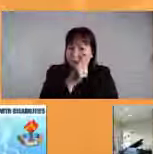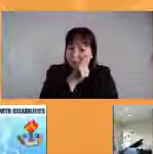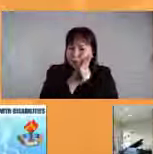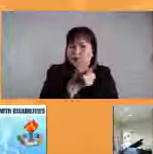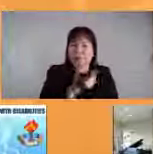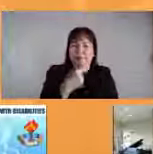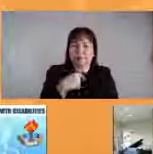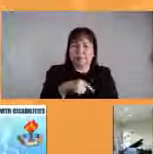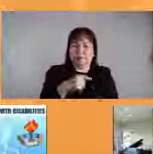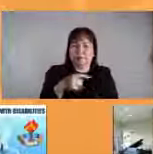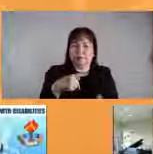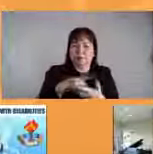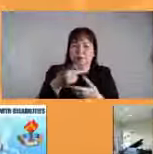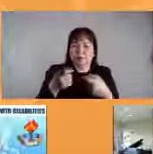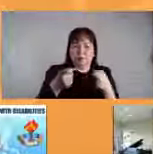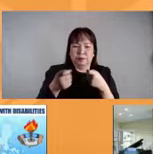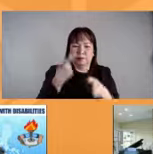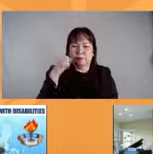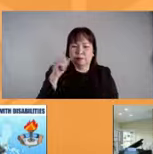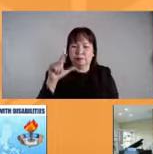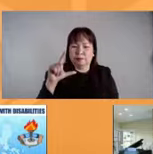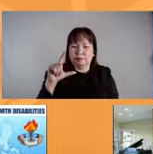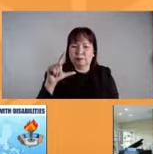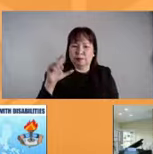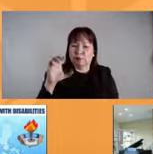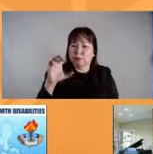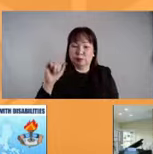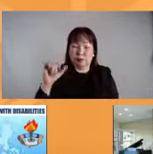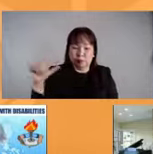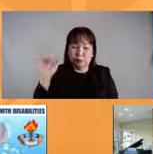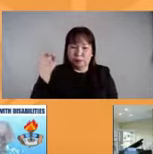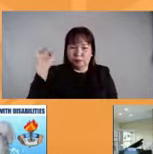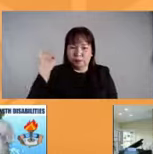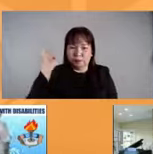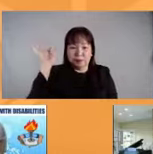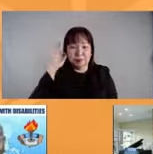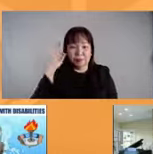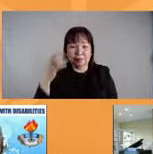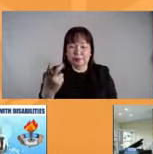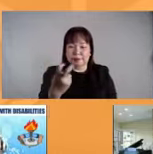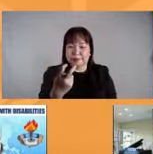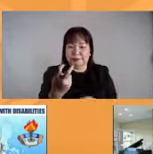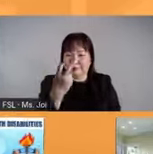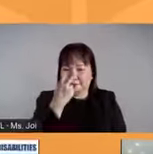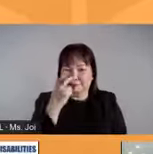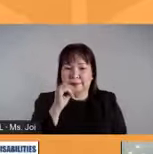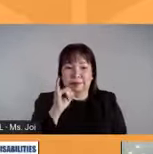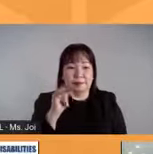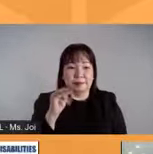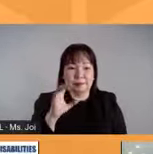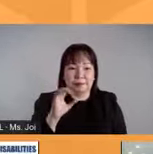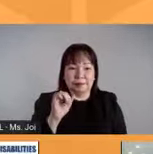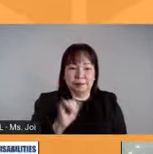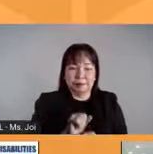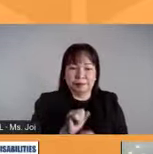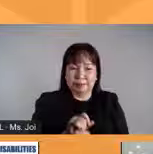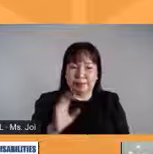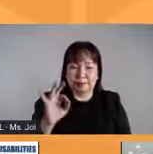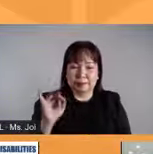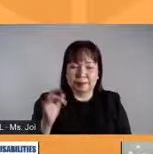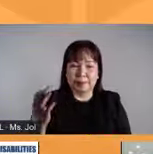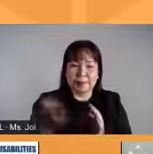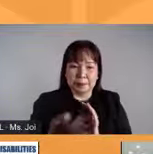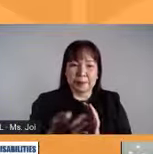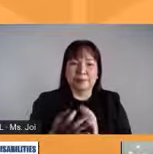ang program director of Call Foundation of the Blind Incorporated. Makakasama rin po natin ang ating Filipino Sign Language